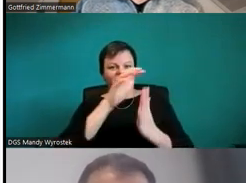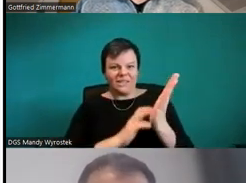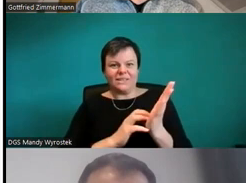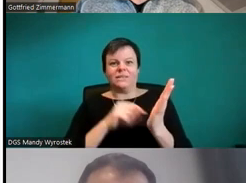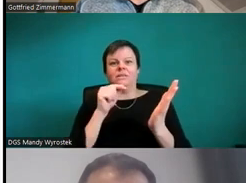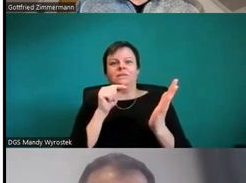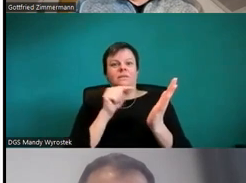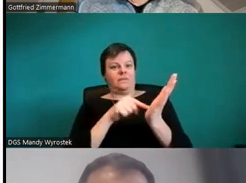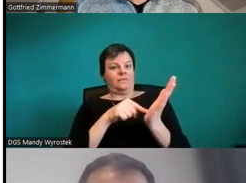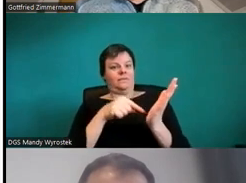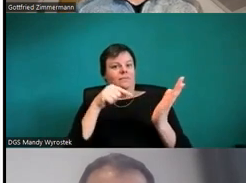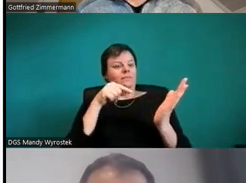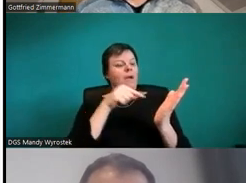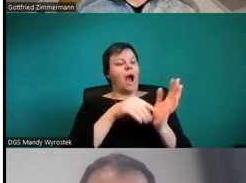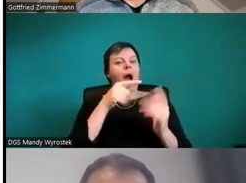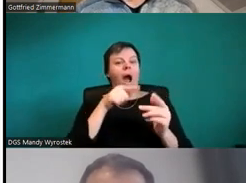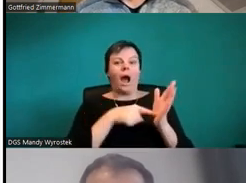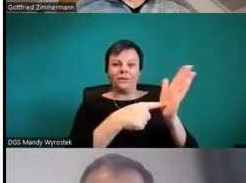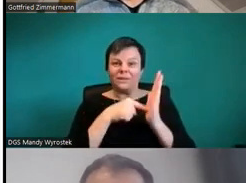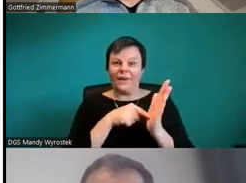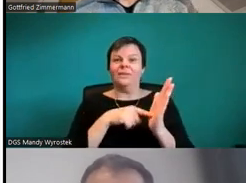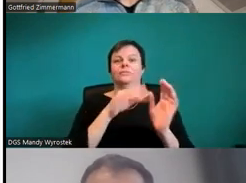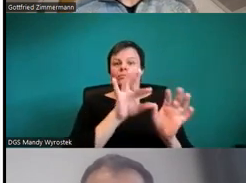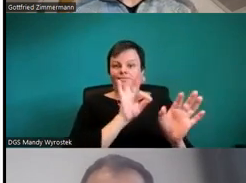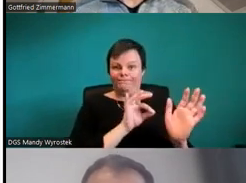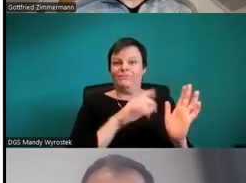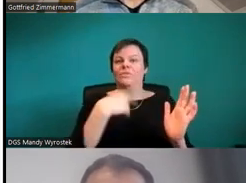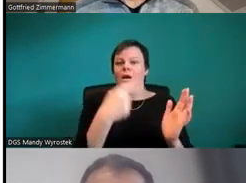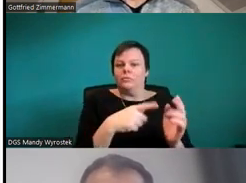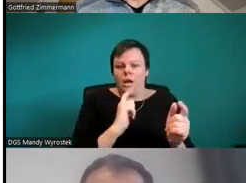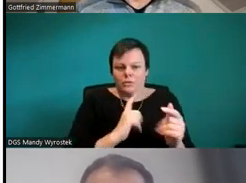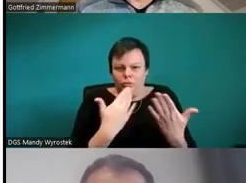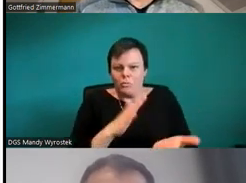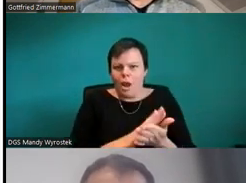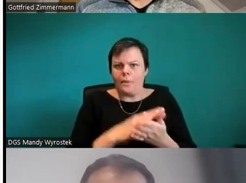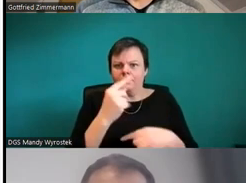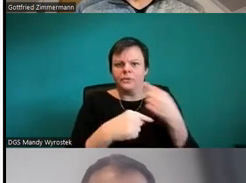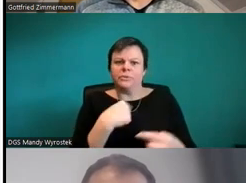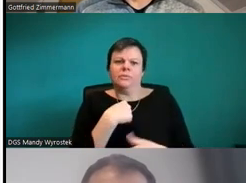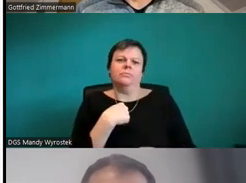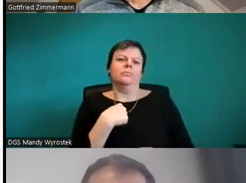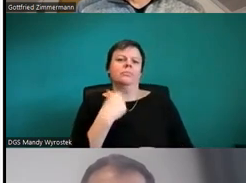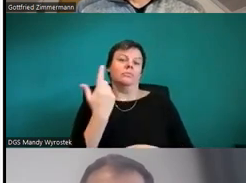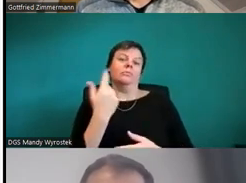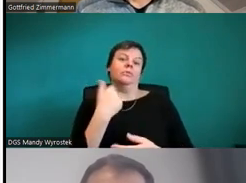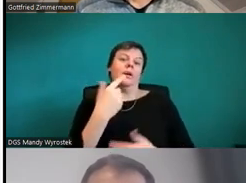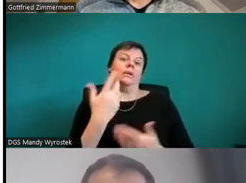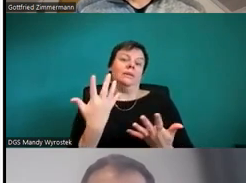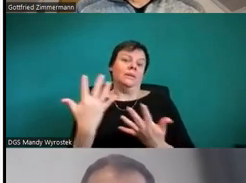behaupten, zehn Jahren in PowerPoint. Das ist so die älteste Funktion der Barrierefreiheit, die es gibt.